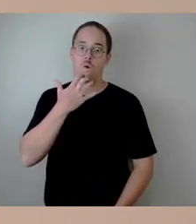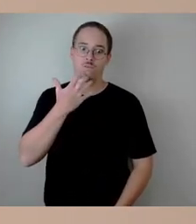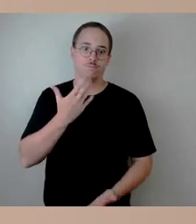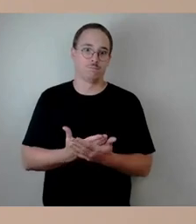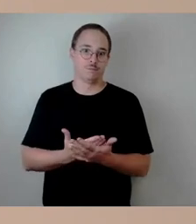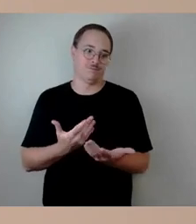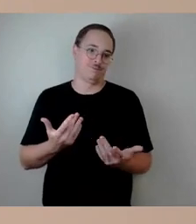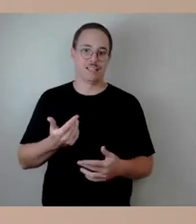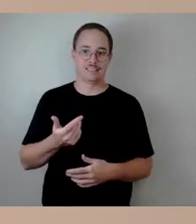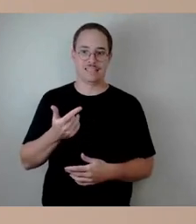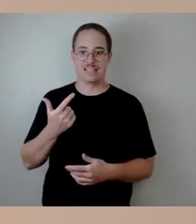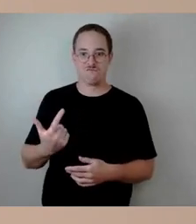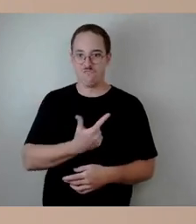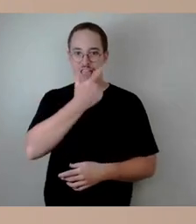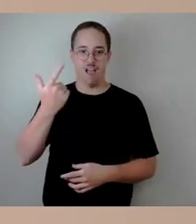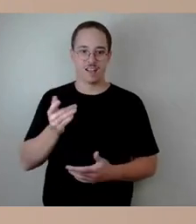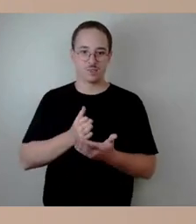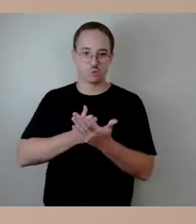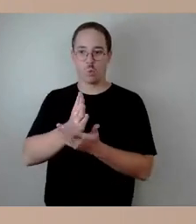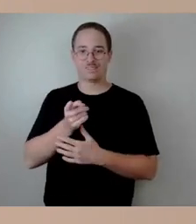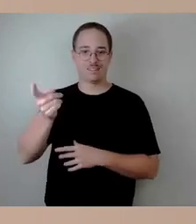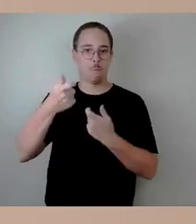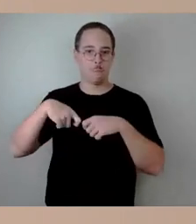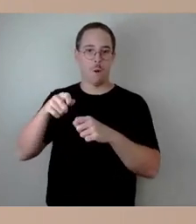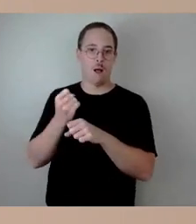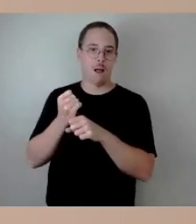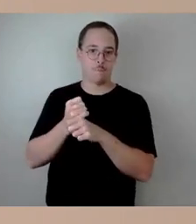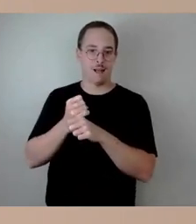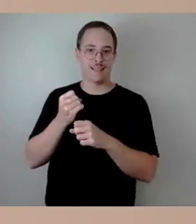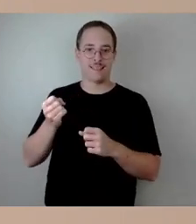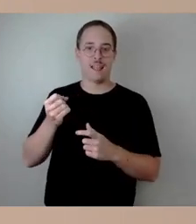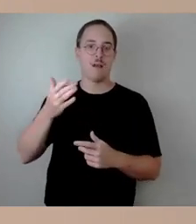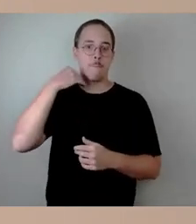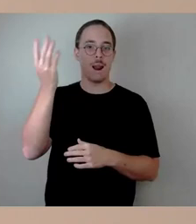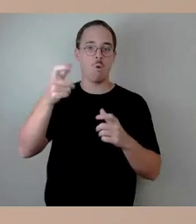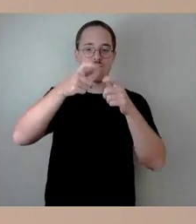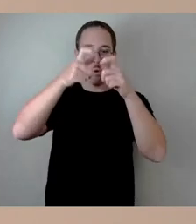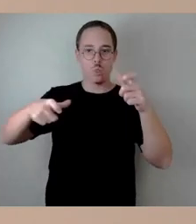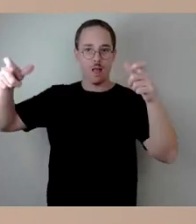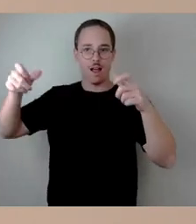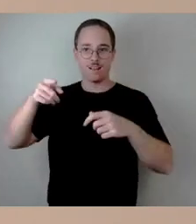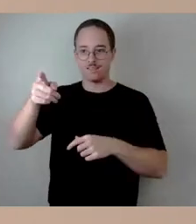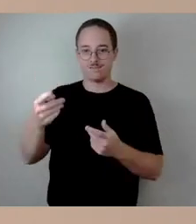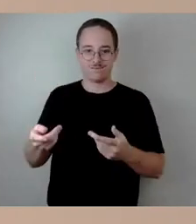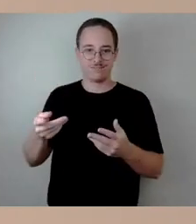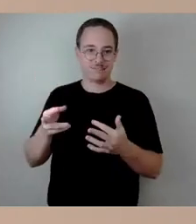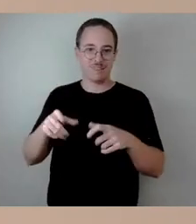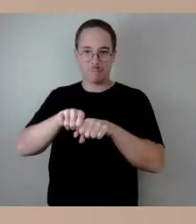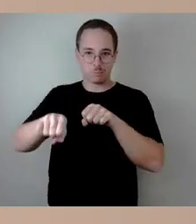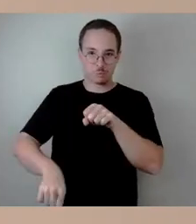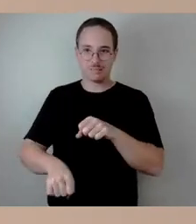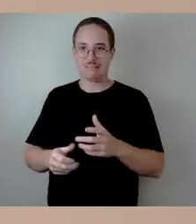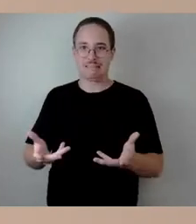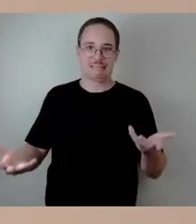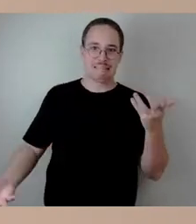dort eine Unterbrechung der Bauarbeiten hatten. Wir waren ja im Mittelteil sozusagen vorangekommen, haben ja dann auch 13 Millionen Fördermittel bekommen, die ja